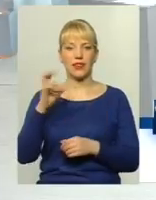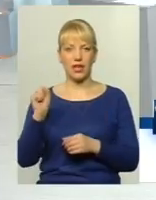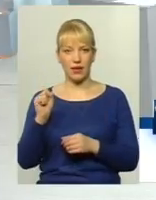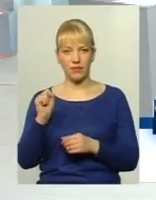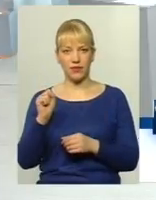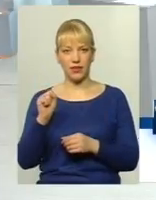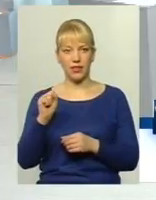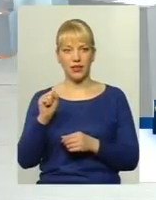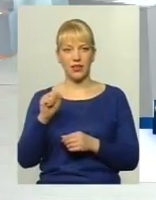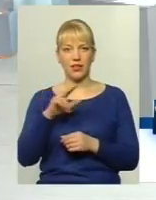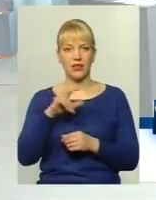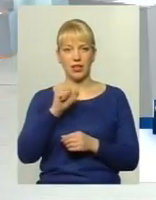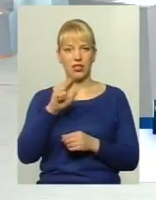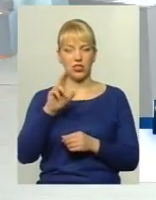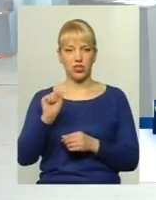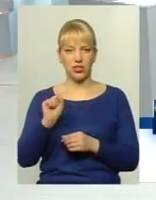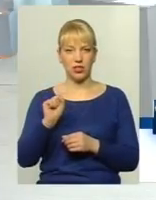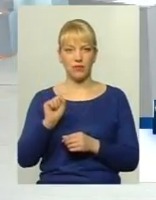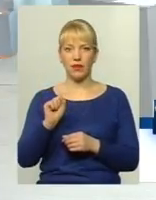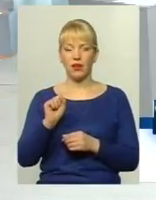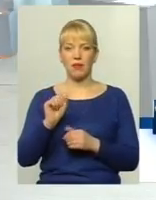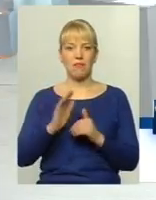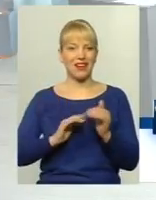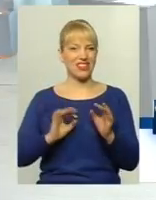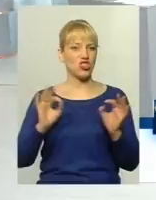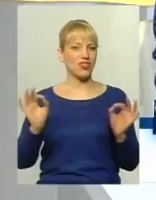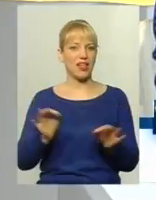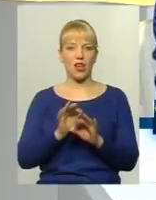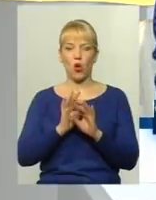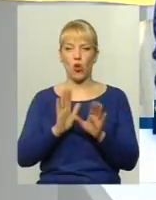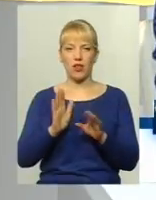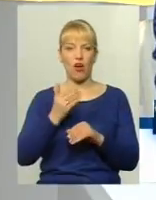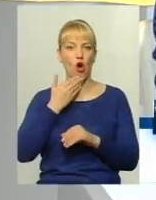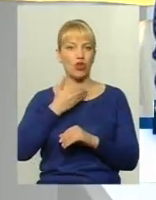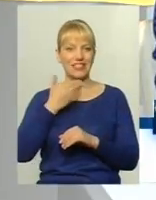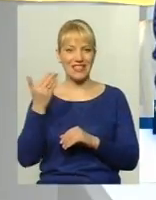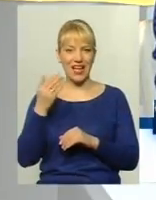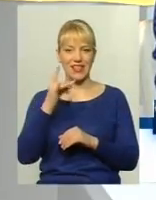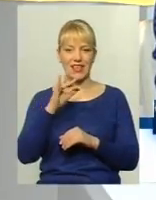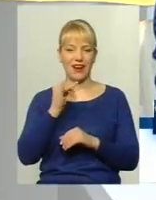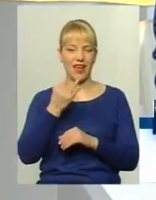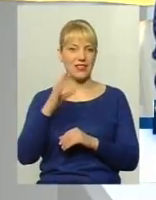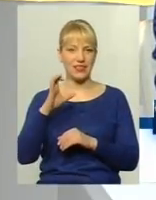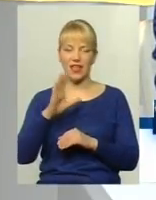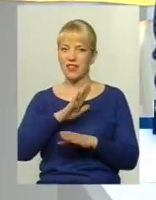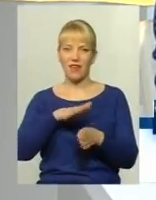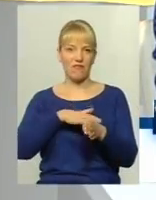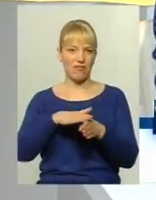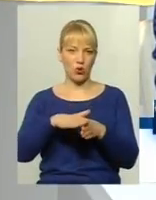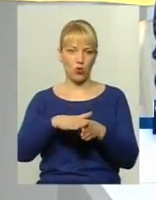дачний масив озерний, практично ніколи останній рейс не виконує повністю.